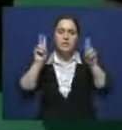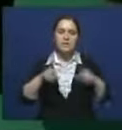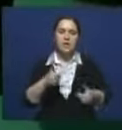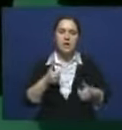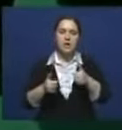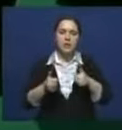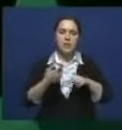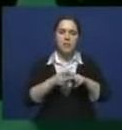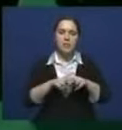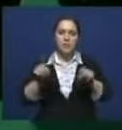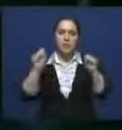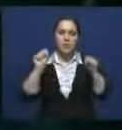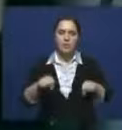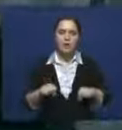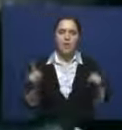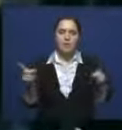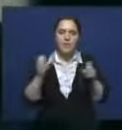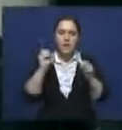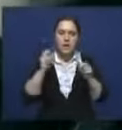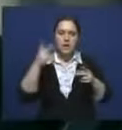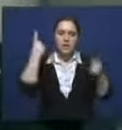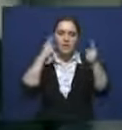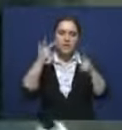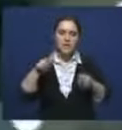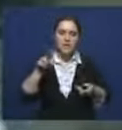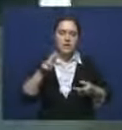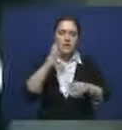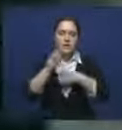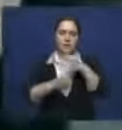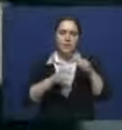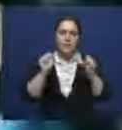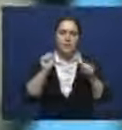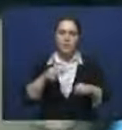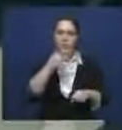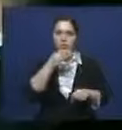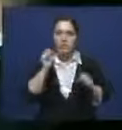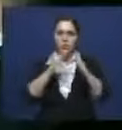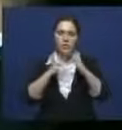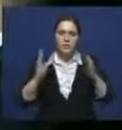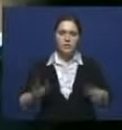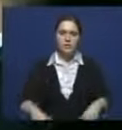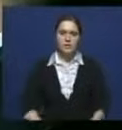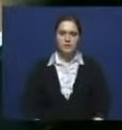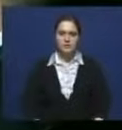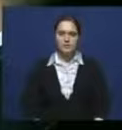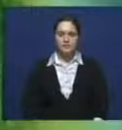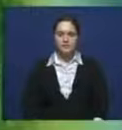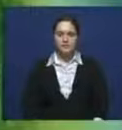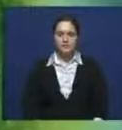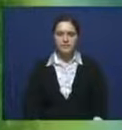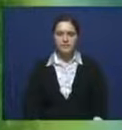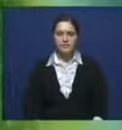реальности. Это позволит воссоздать волшебный 3D-мир где угодно и проходить терапию даже дома. Асем Ахмед,